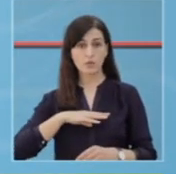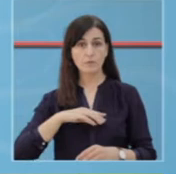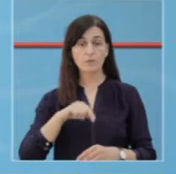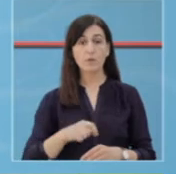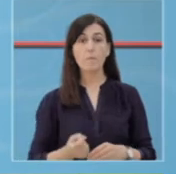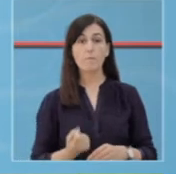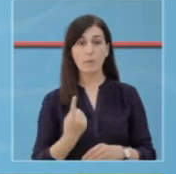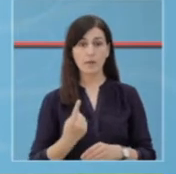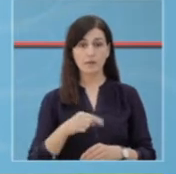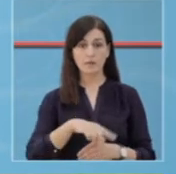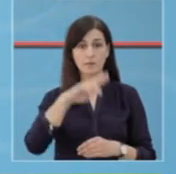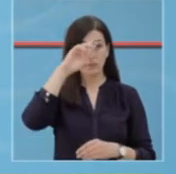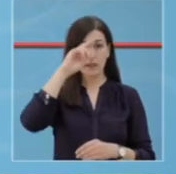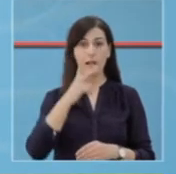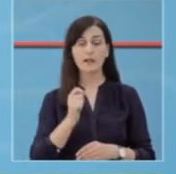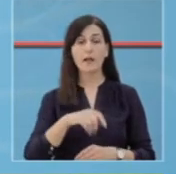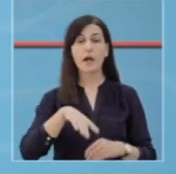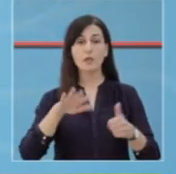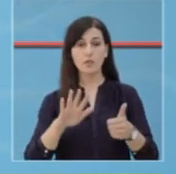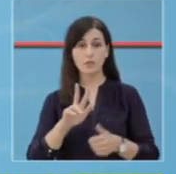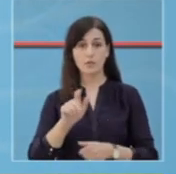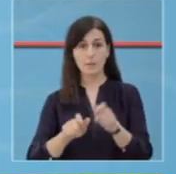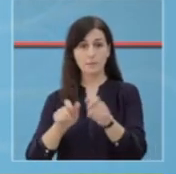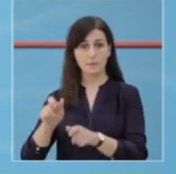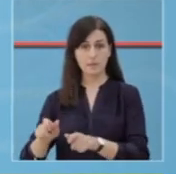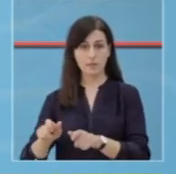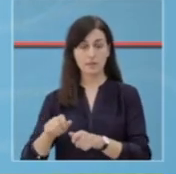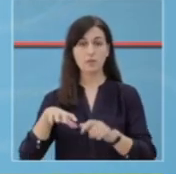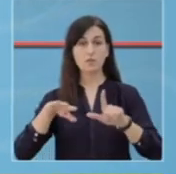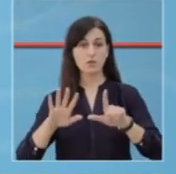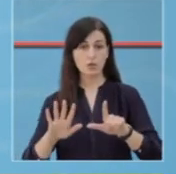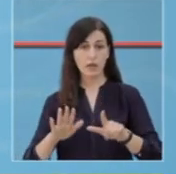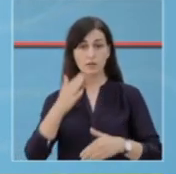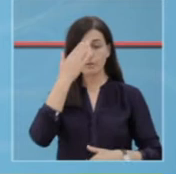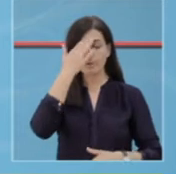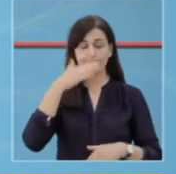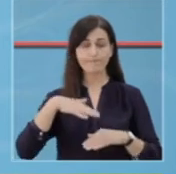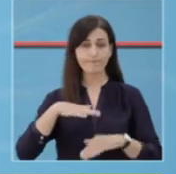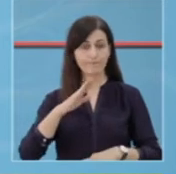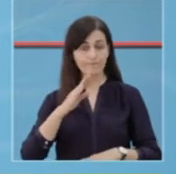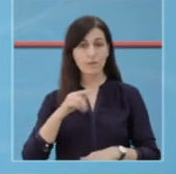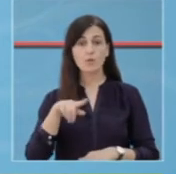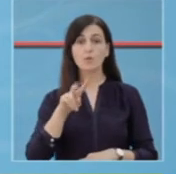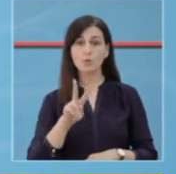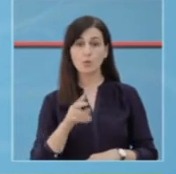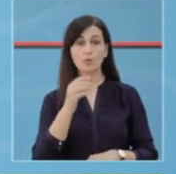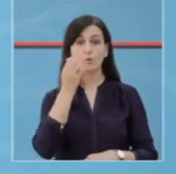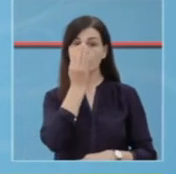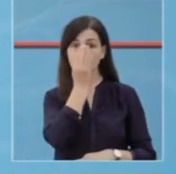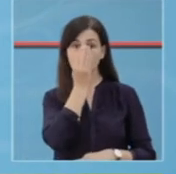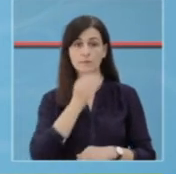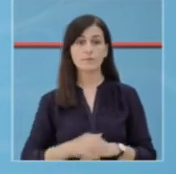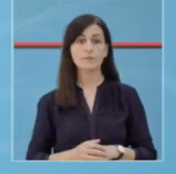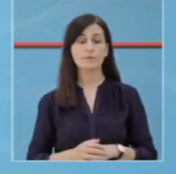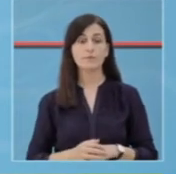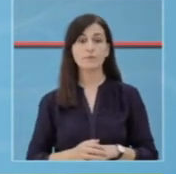Aktualisht në shërbimin infektiv, po trajtohen 63 pacientë, 7 prejtyre në terapi intensive dhe 2